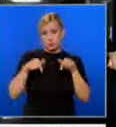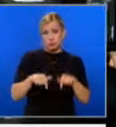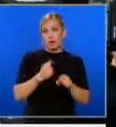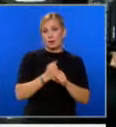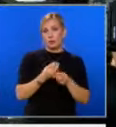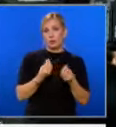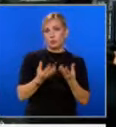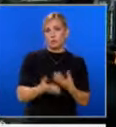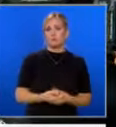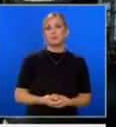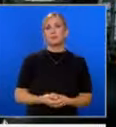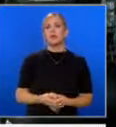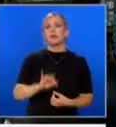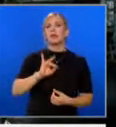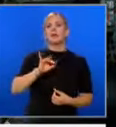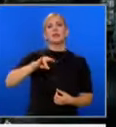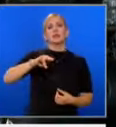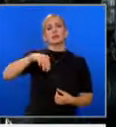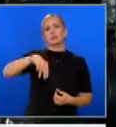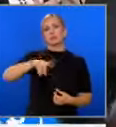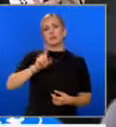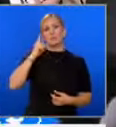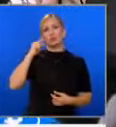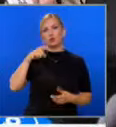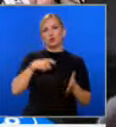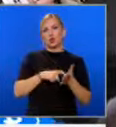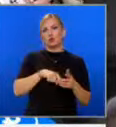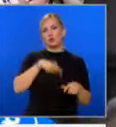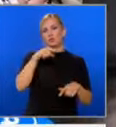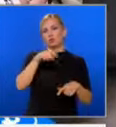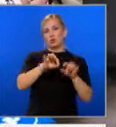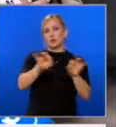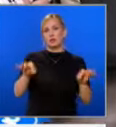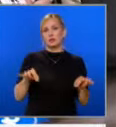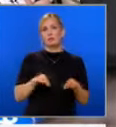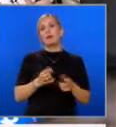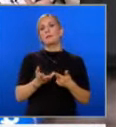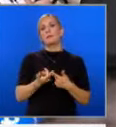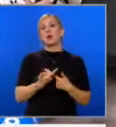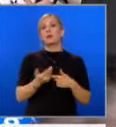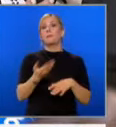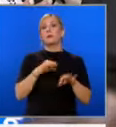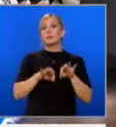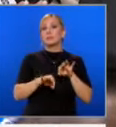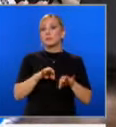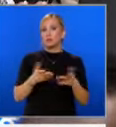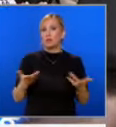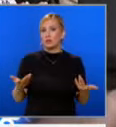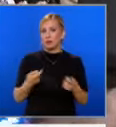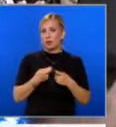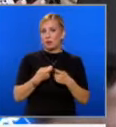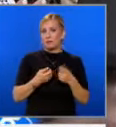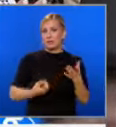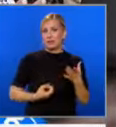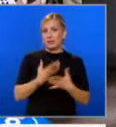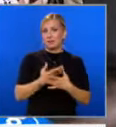От Итана не смятат, че този закон ще стигне до пленарна зала. Това е поредното предизборо, нещо, което прави една партия в момента Възраждане. То няма